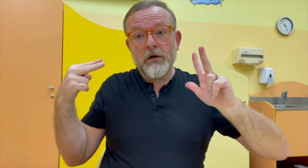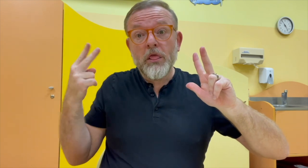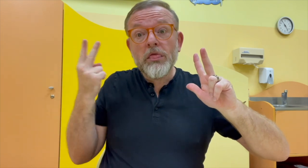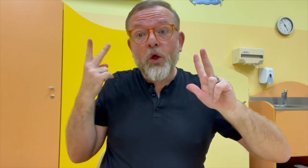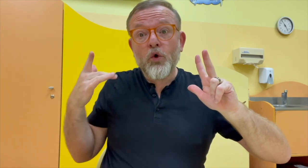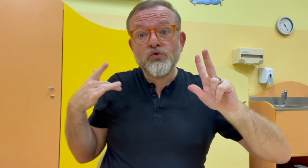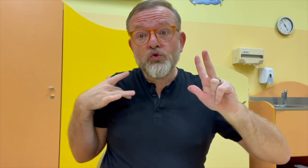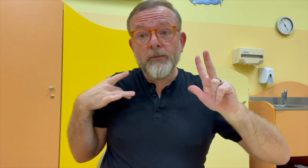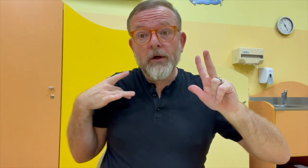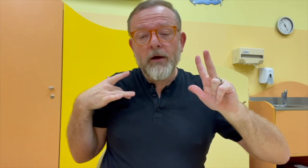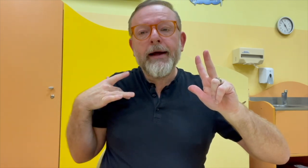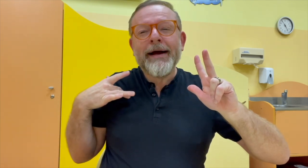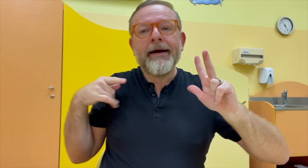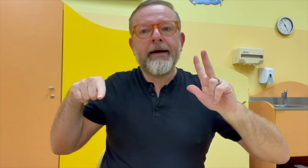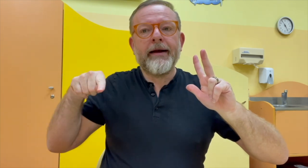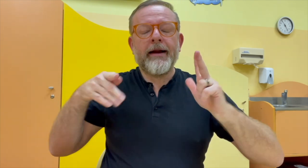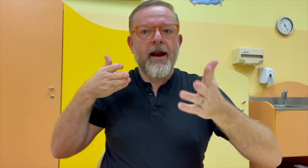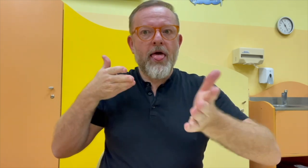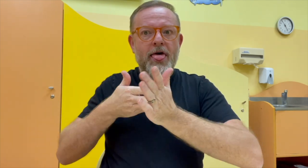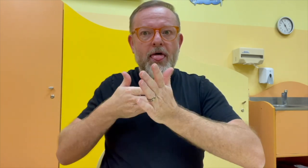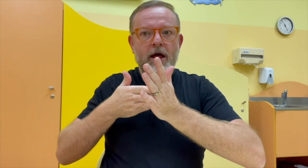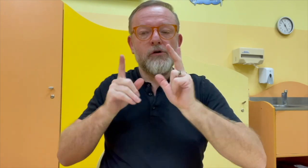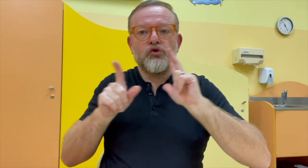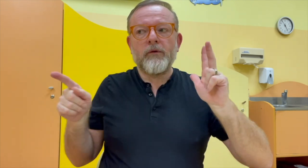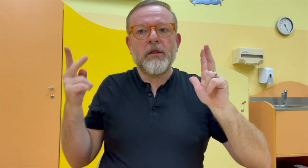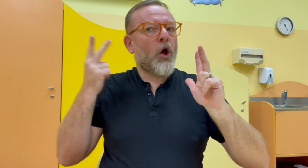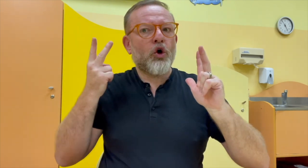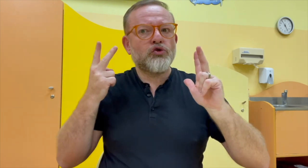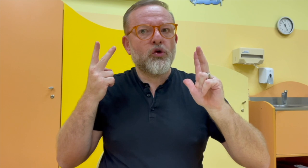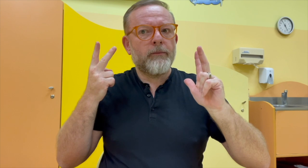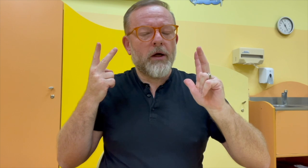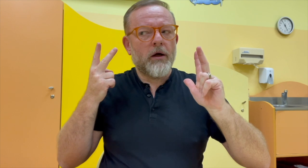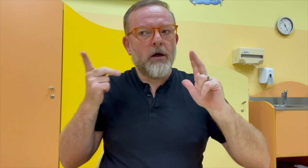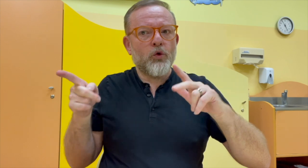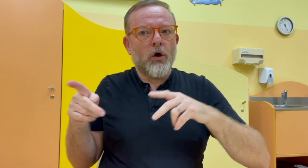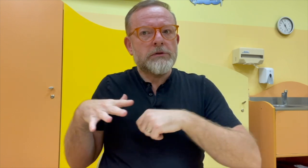tak se obrátí na slyšícího pedagoga, ale on mu v ten moment nerozumí.